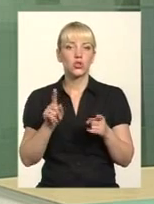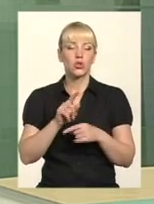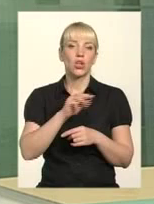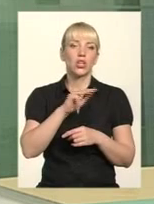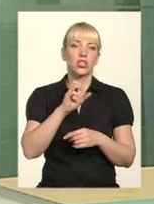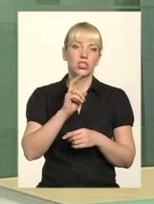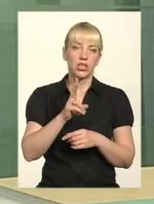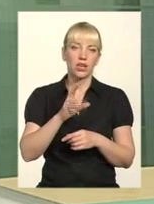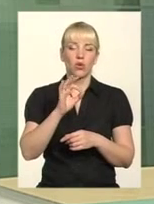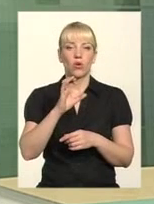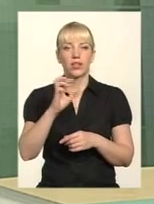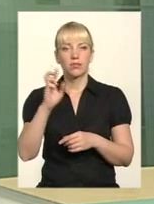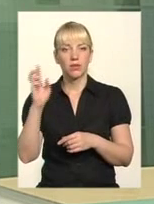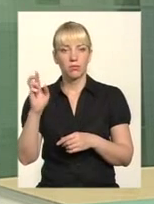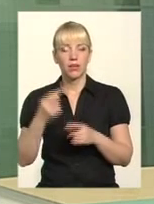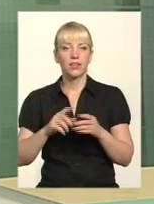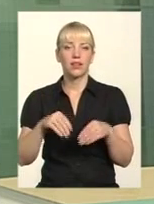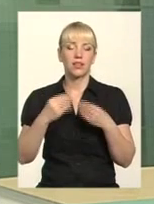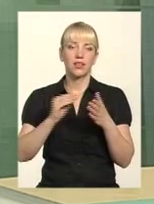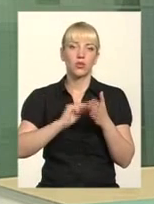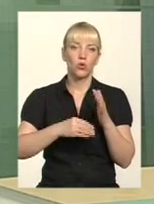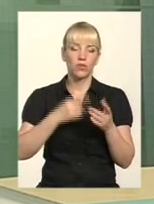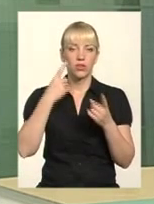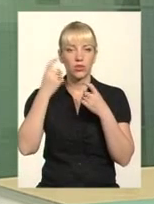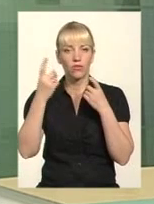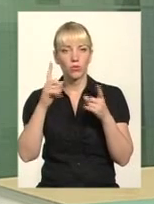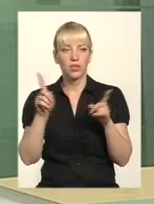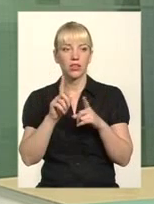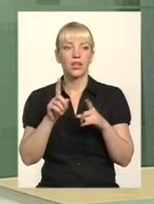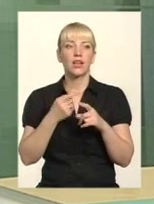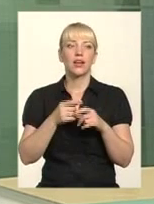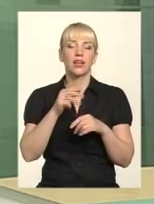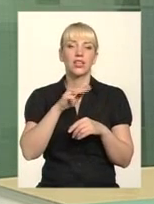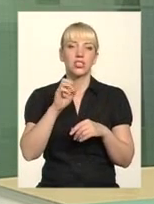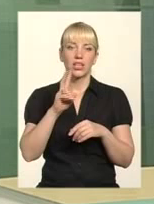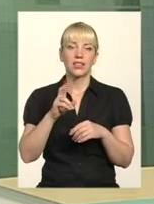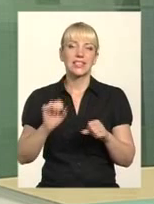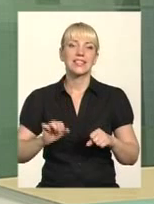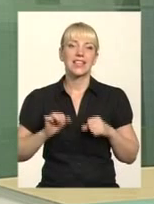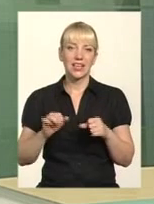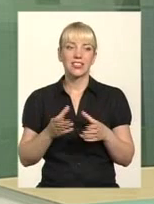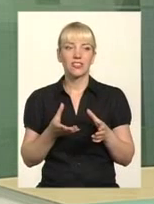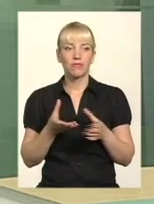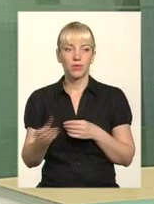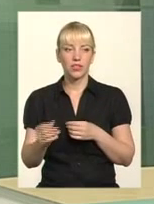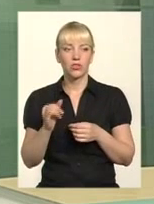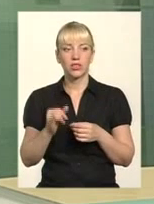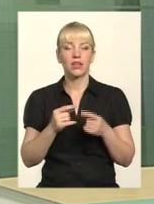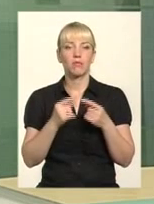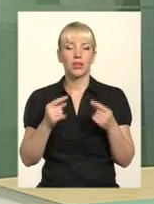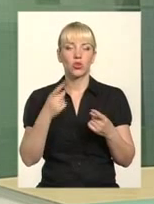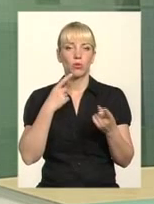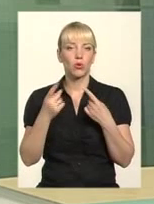виписка, довідок, надання якоїсь інформації, звичайно, вони стараються якось вплинути і методом